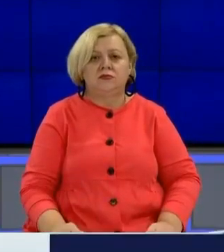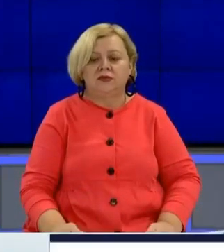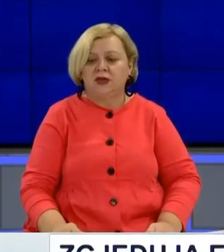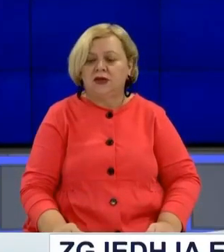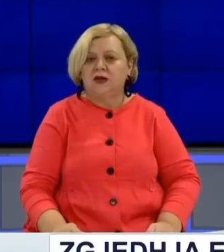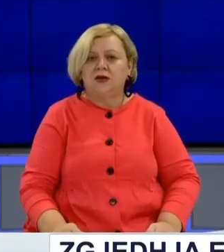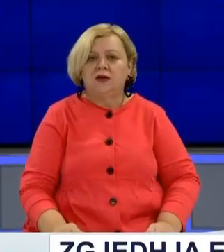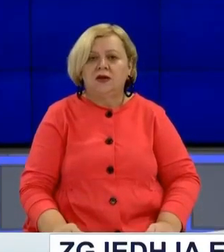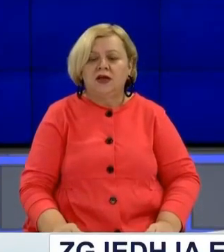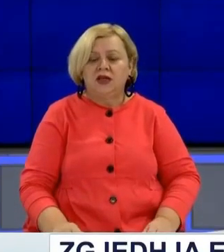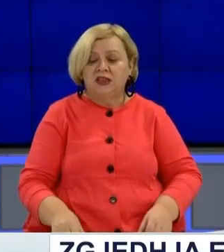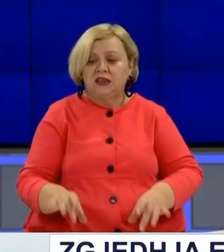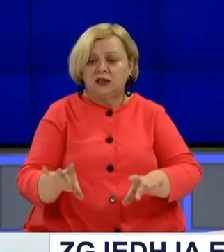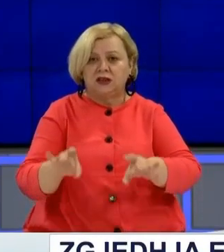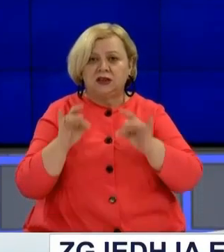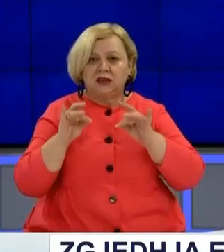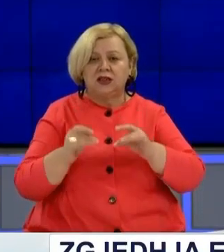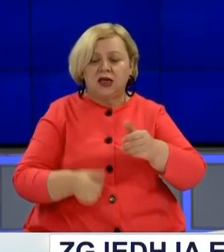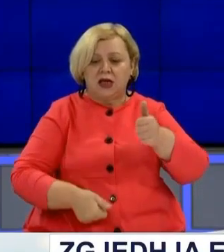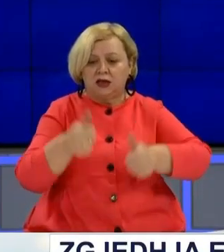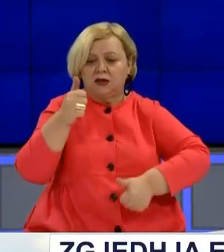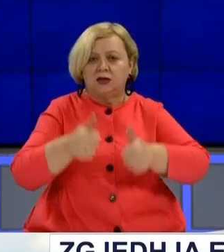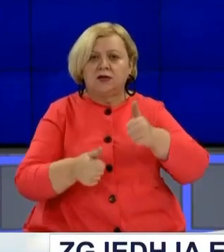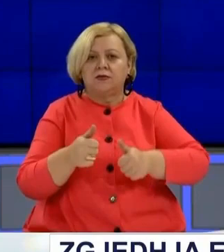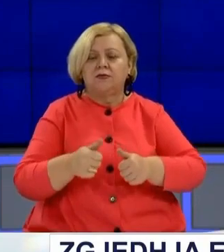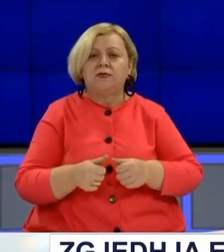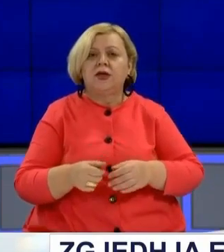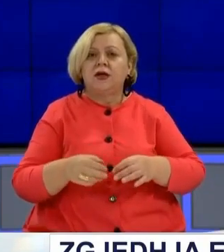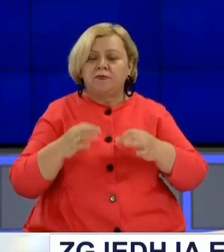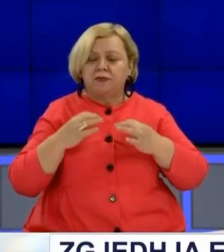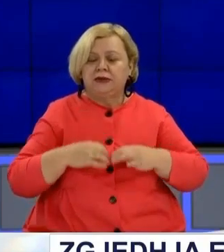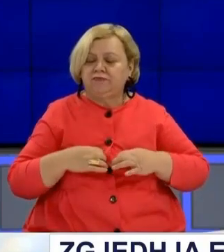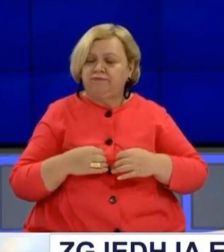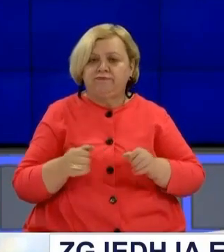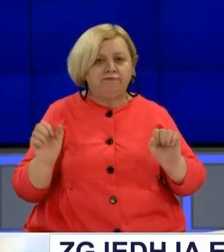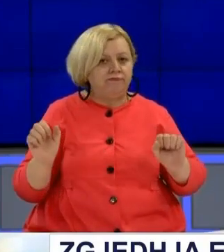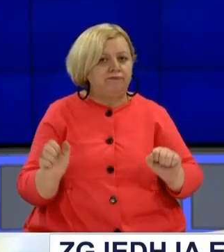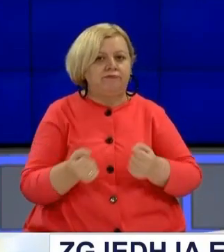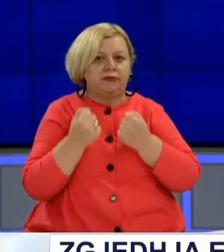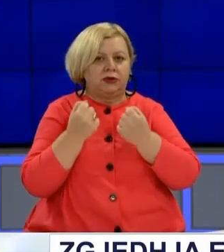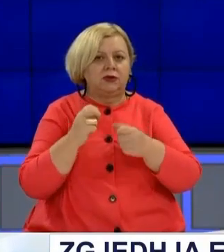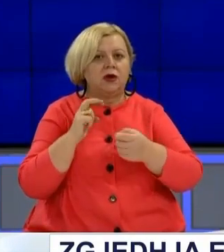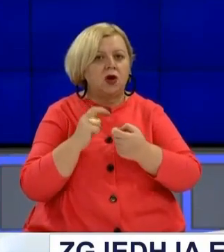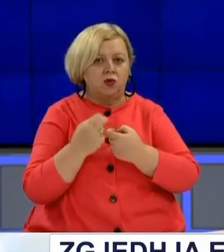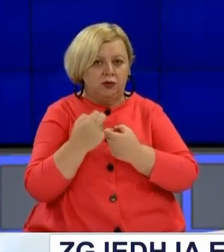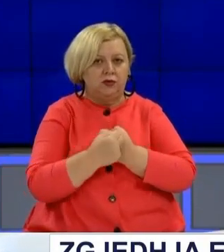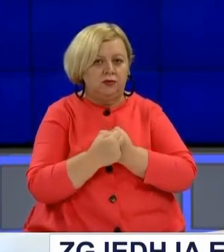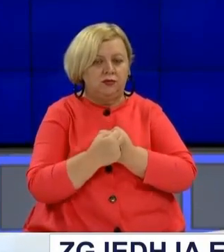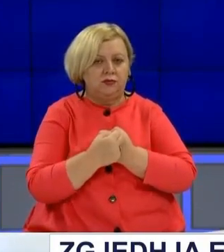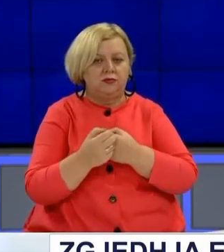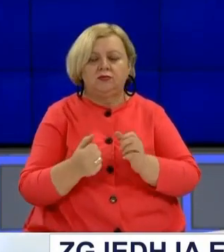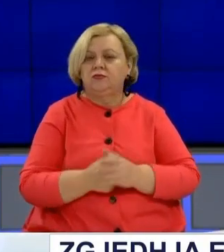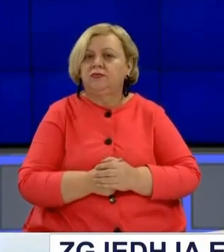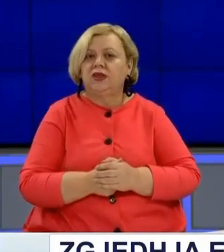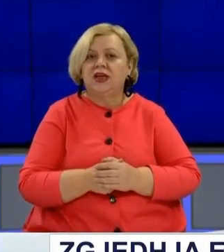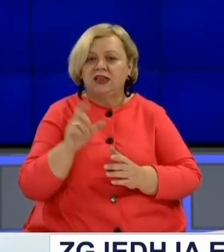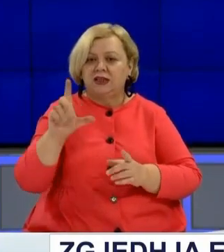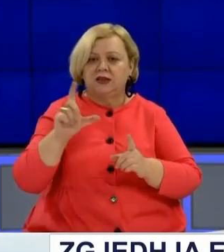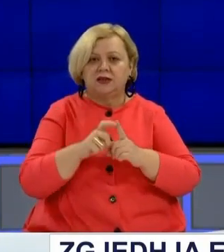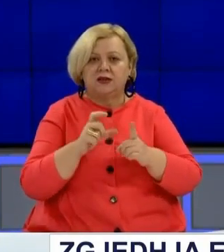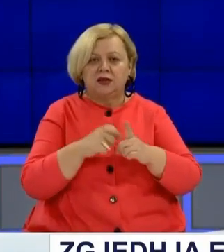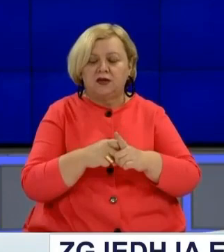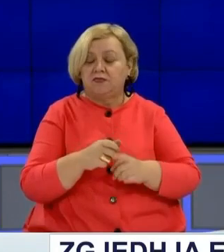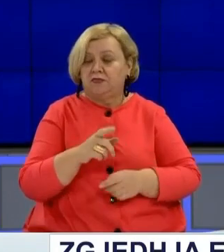Zgjidhja një kandidati për prezident të vendi duke të edhe vështirarit shme për koalicionin aktual qeverisës. Me gjithse lë dhe këpë për e